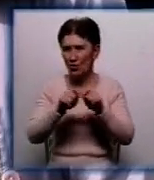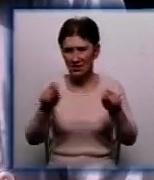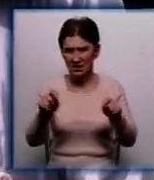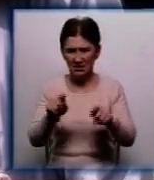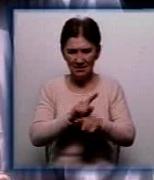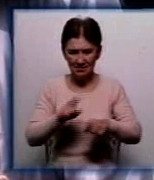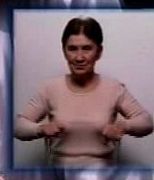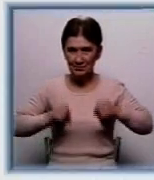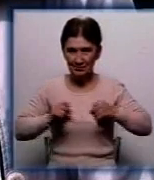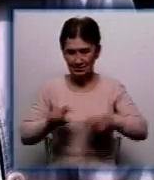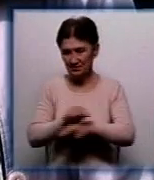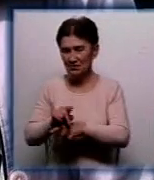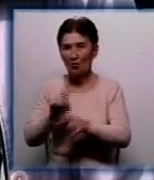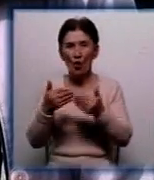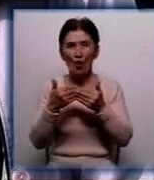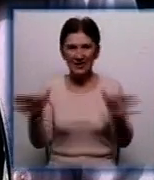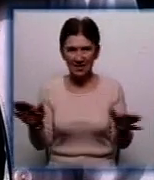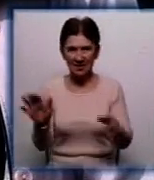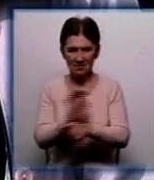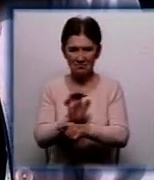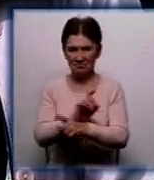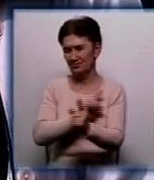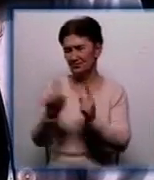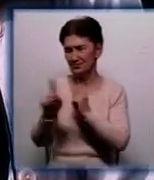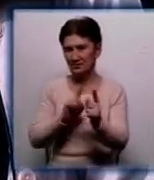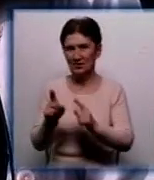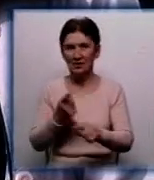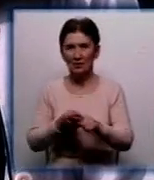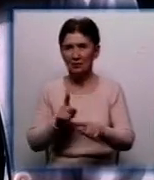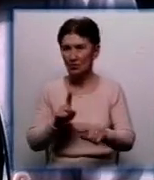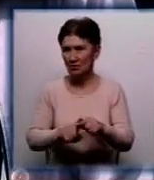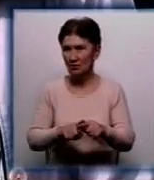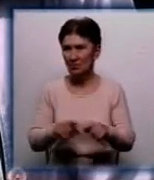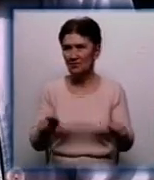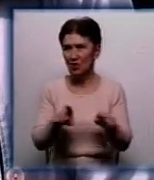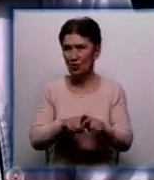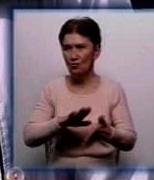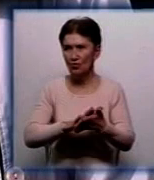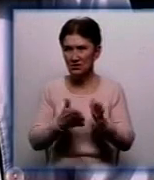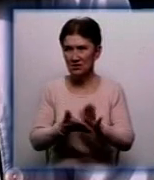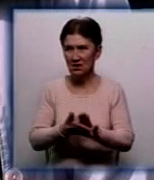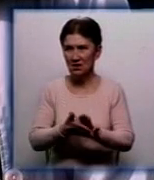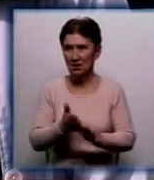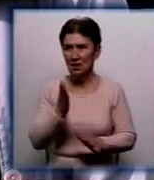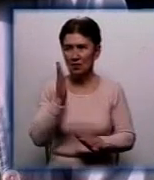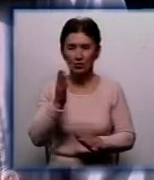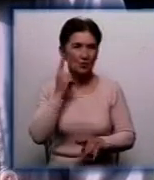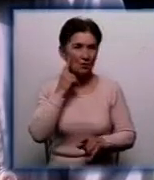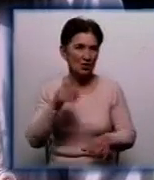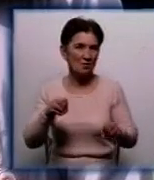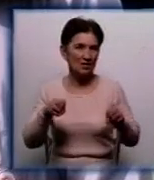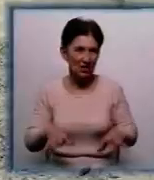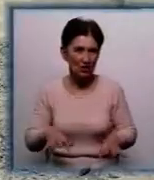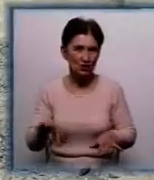вулицею Короленка. Буде обстежено весь колектор. Якщо дійсно весь колектор в такому стані, буде прийматися рішення про подальше